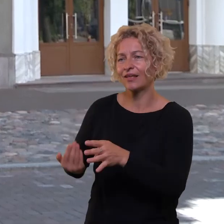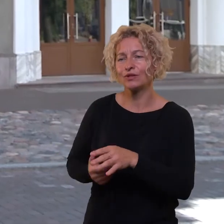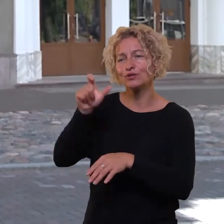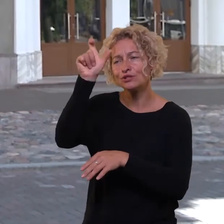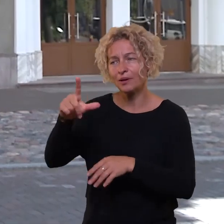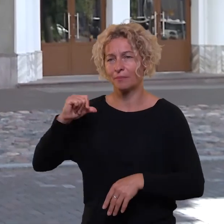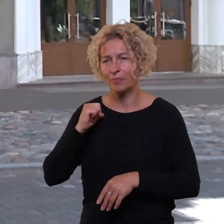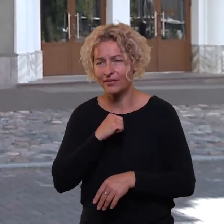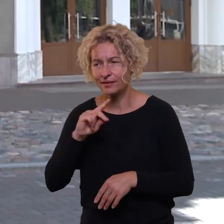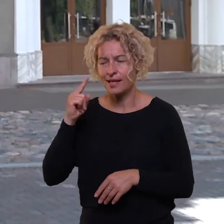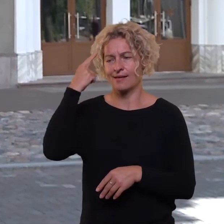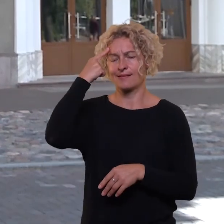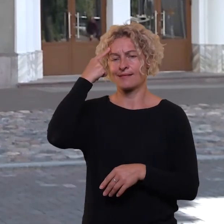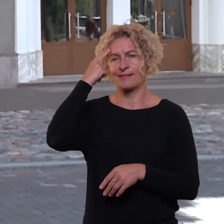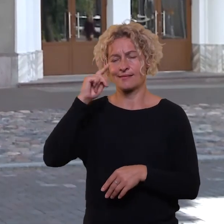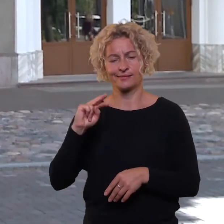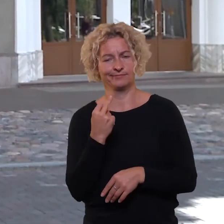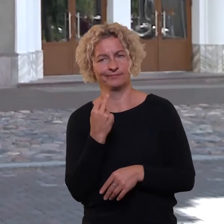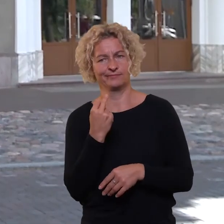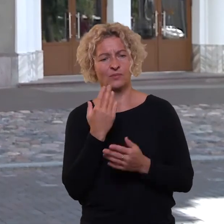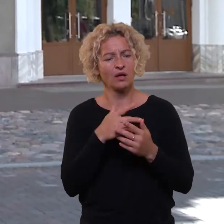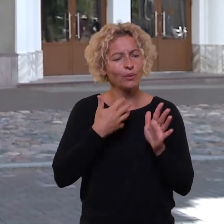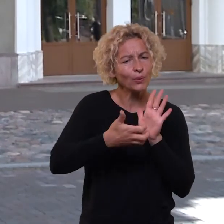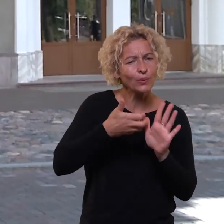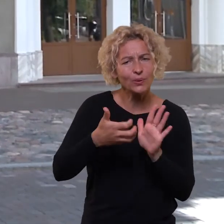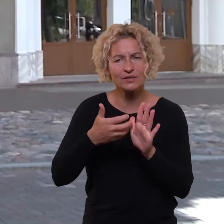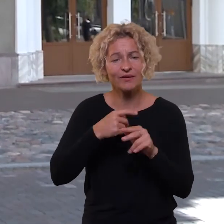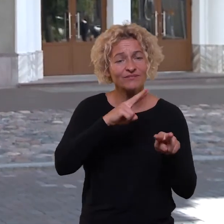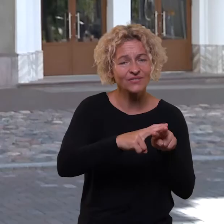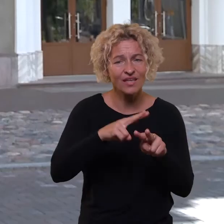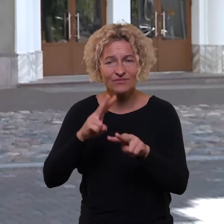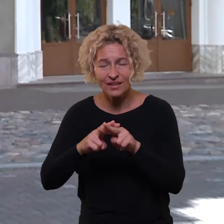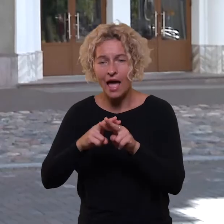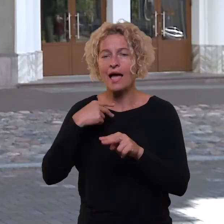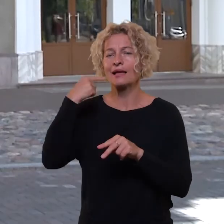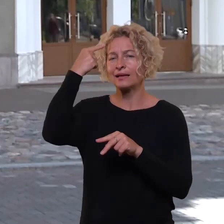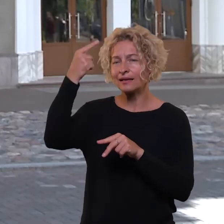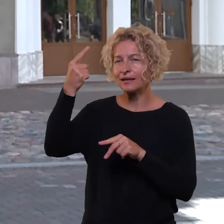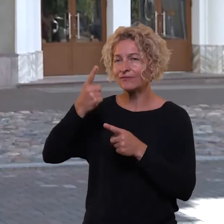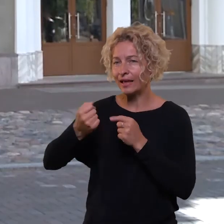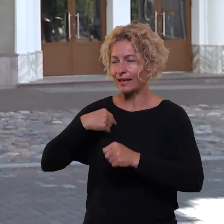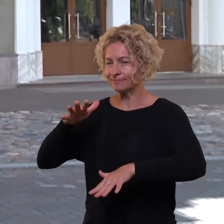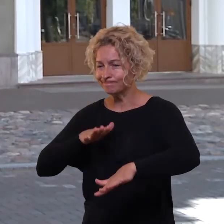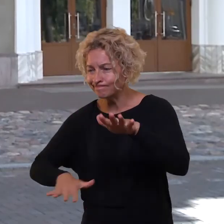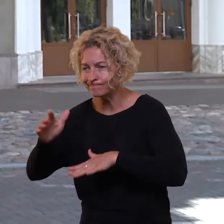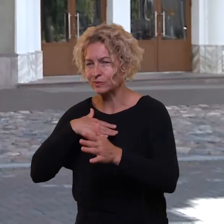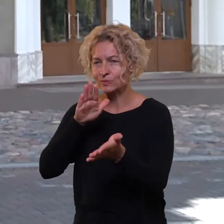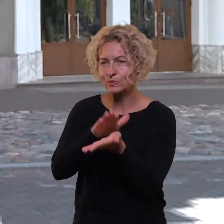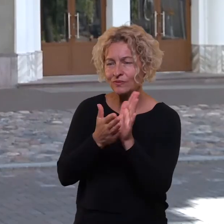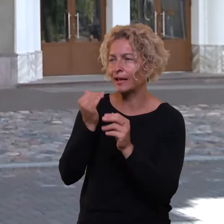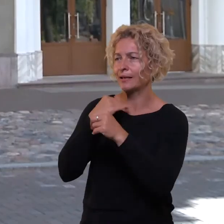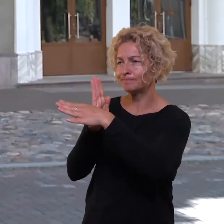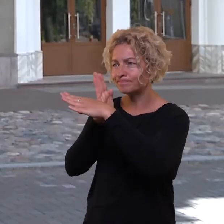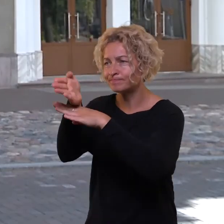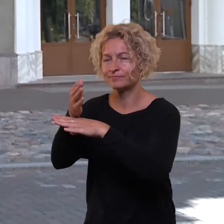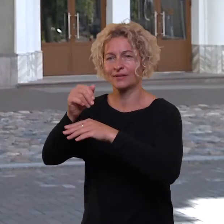gyventojais patiems imtis iniciatyvos ir jeigu trūksta automobilių stavėjimo inkštelių inicijuoti procedūras patiems,